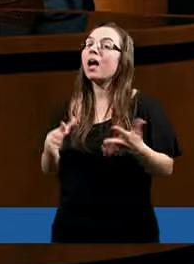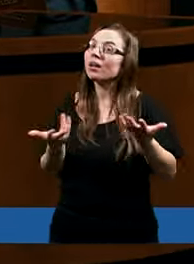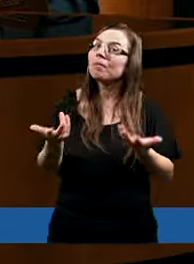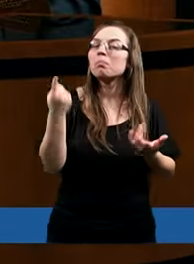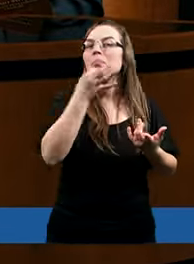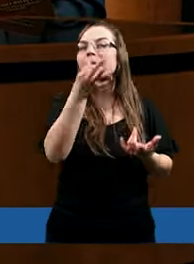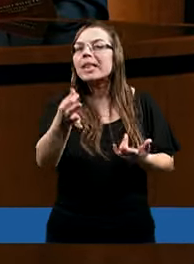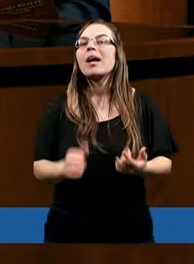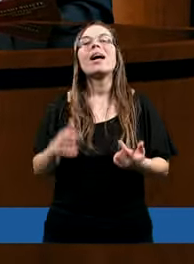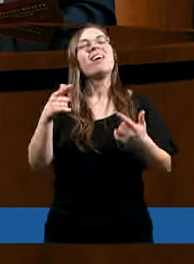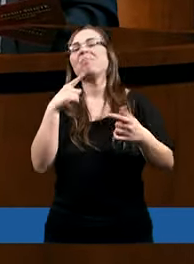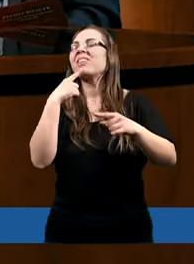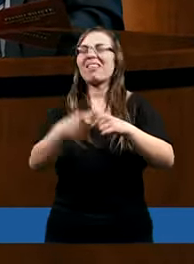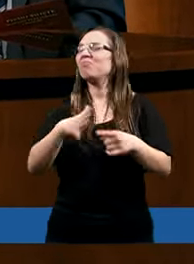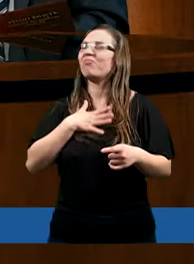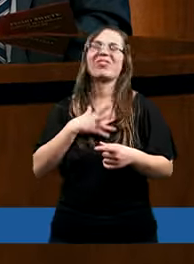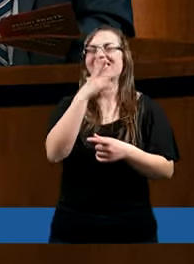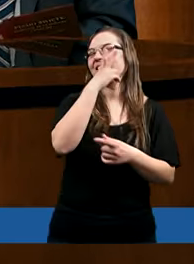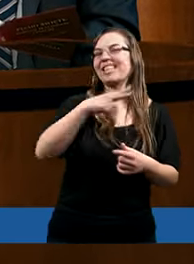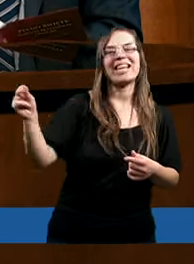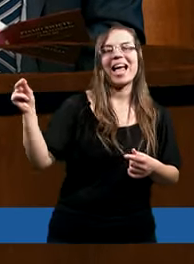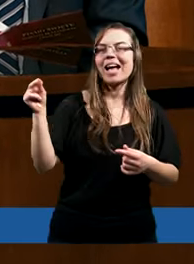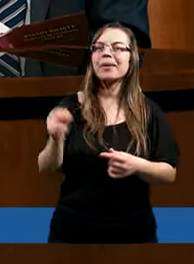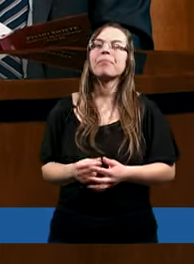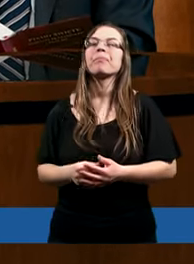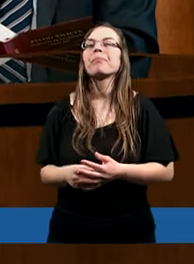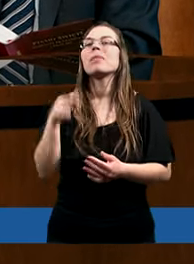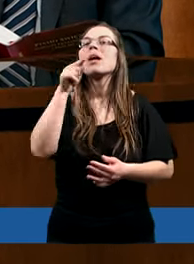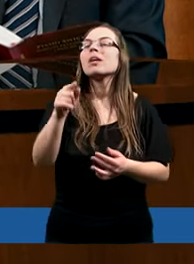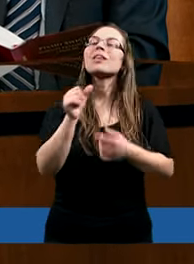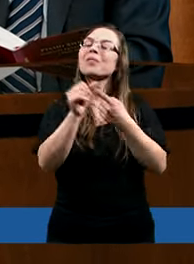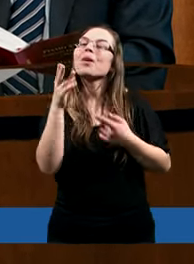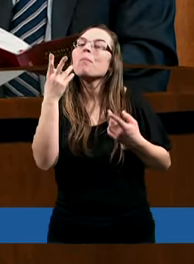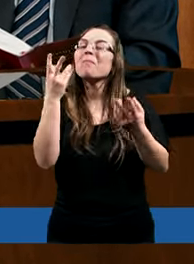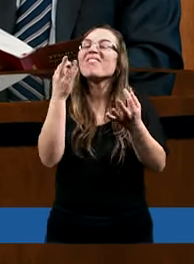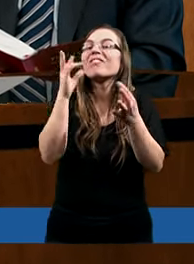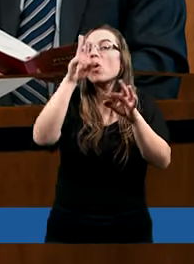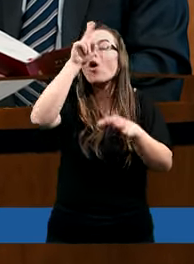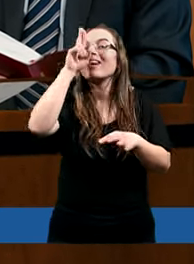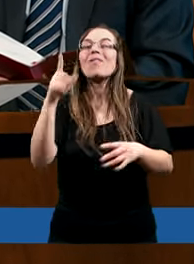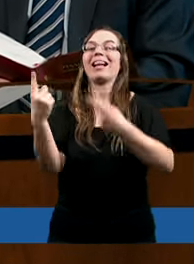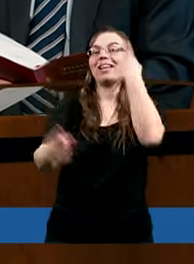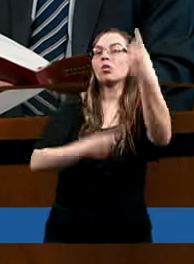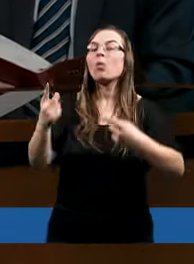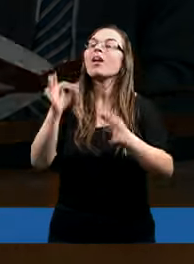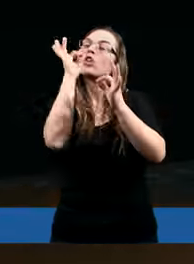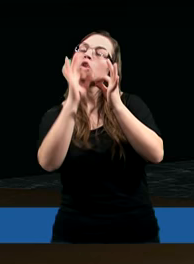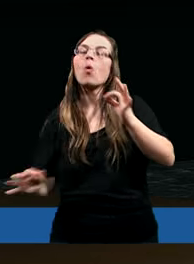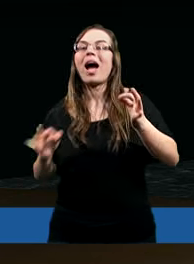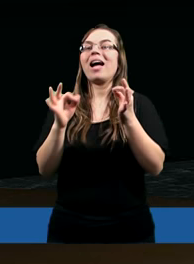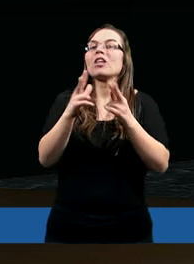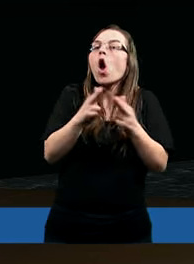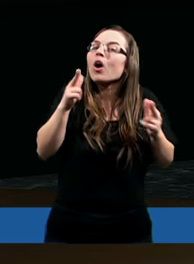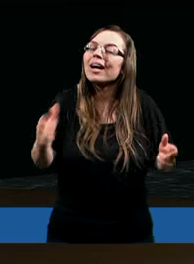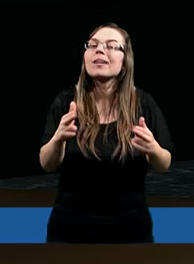No myślę, że zdecydowanie nie. Apostoł Piotr jest zorientowany w sytuacji i bardzo dokładnie określa.